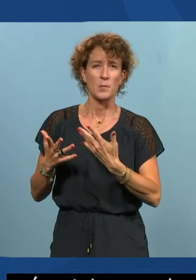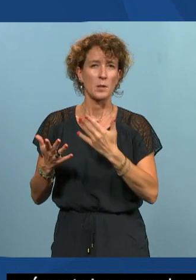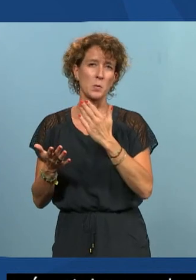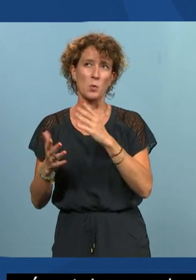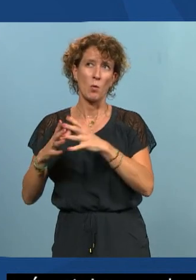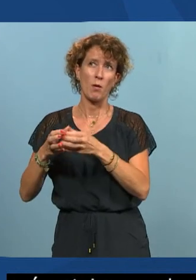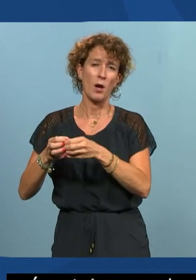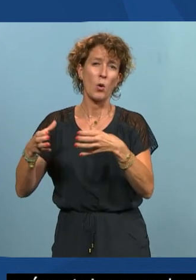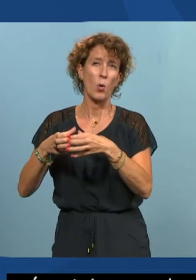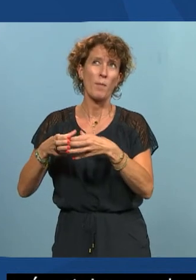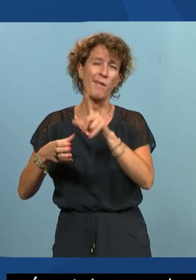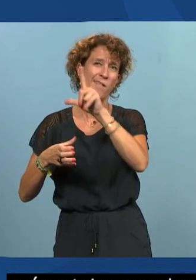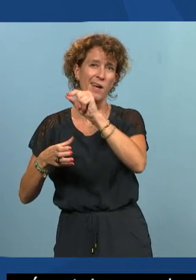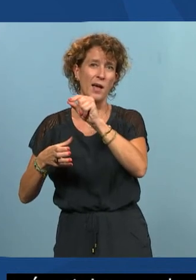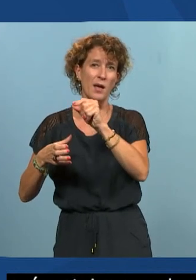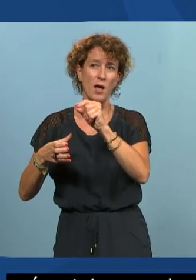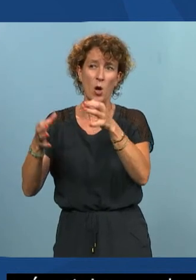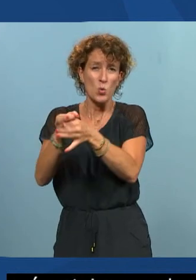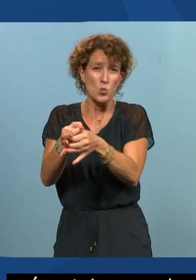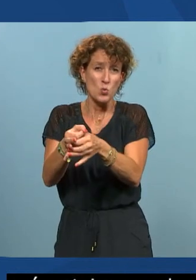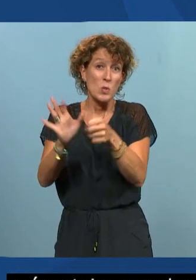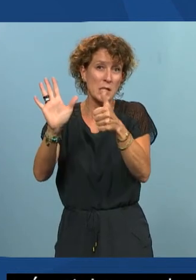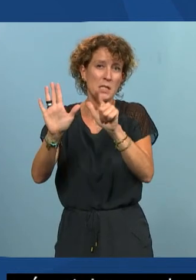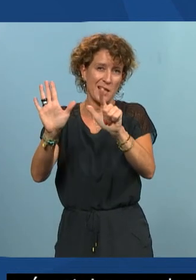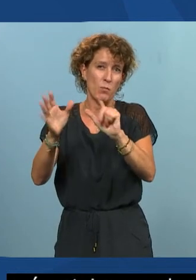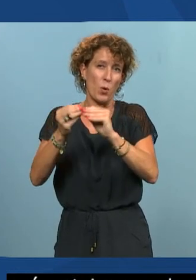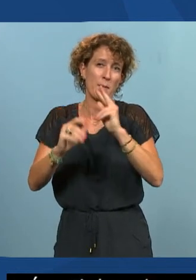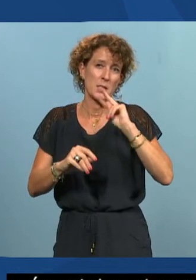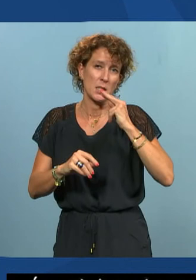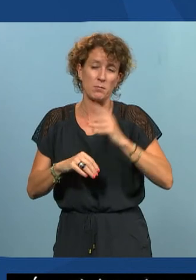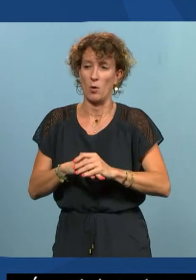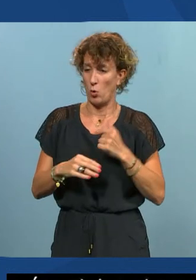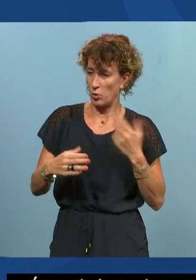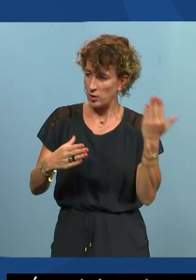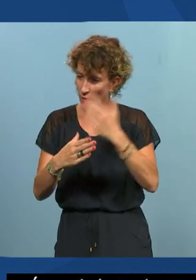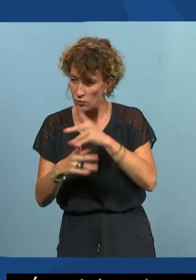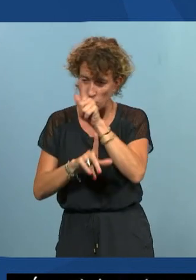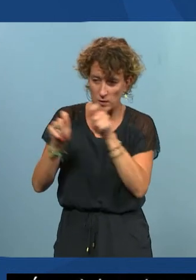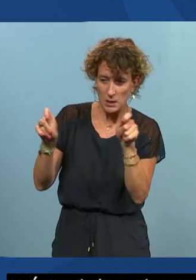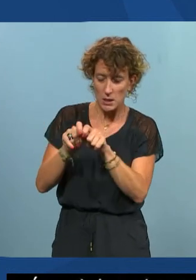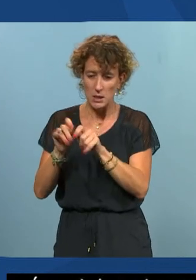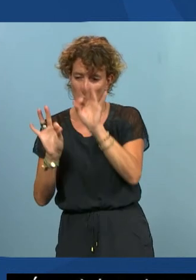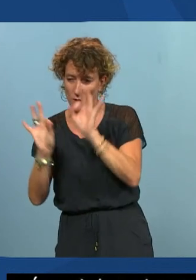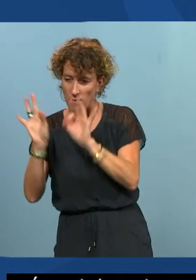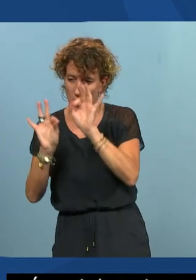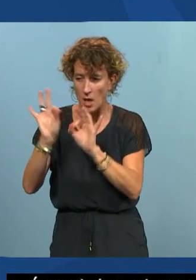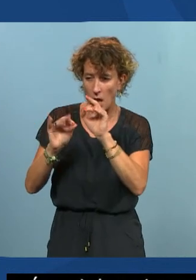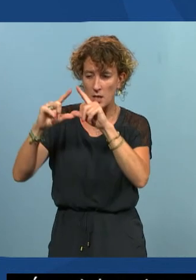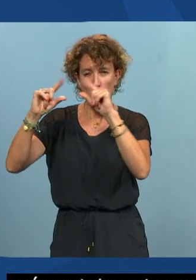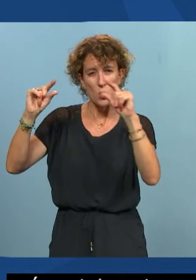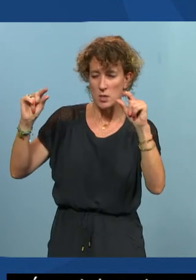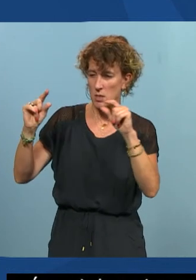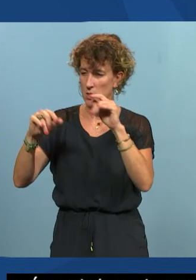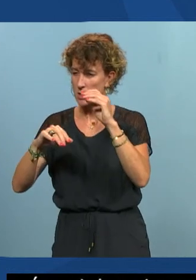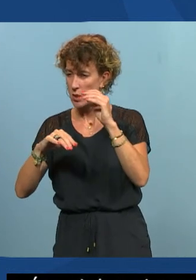étudiants ils étaient à peu près 6 ou 7 on a intervenu on a fait des tests on a regardé on a réglé des politiques de caractère des